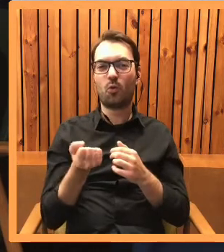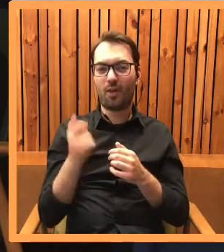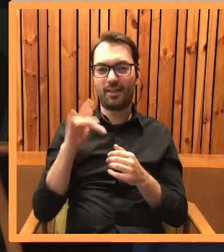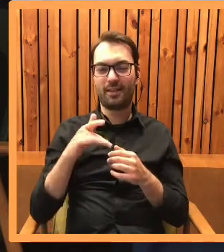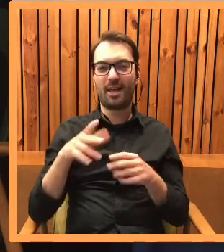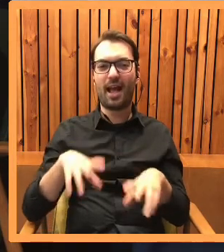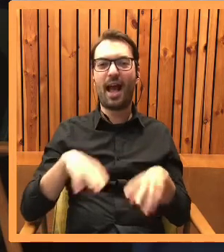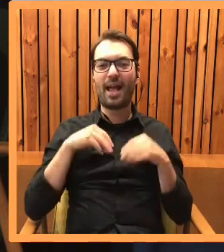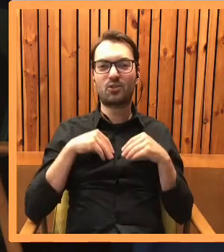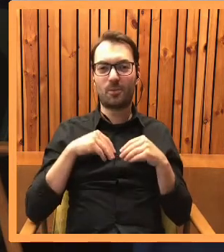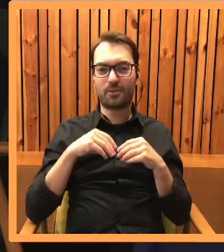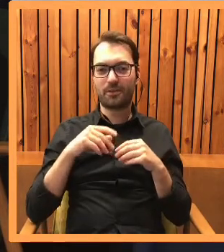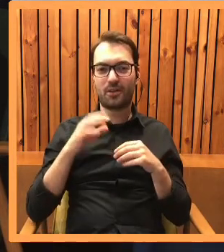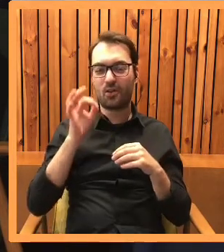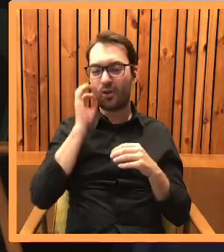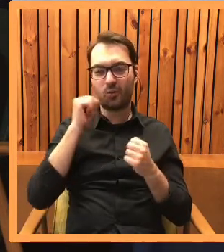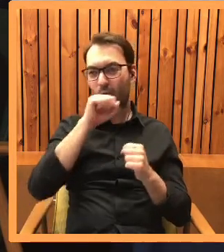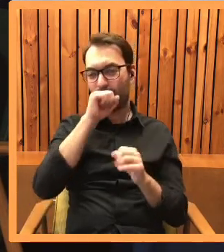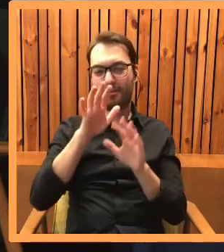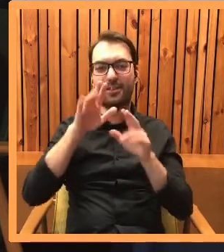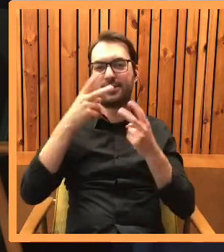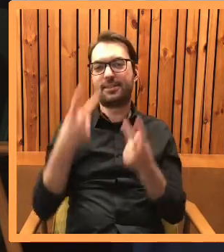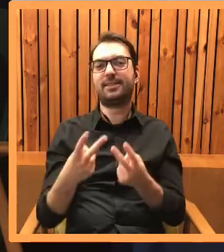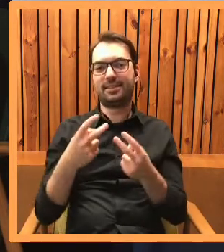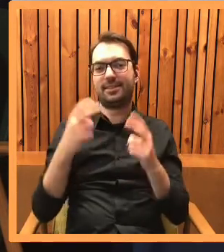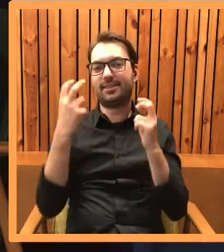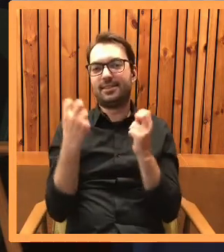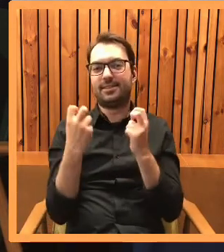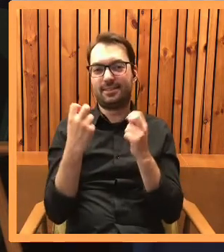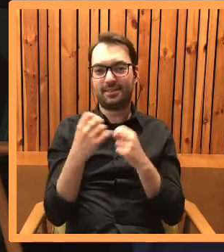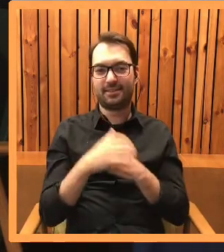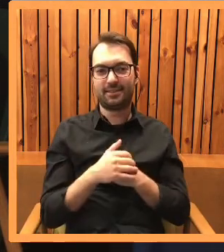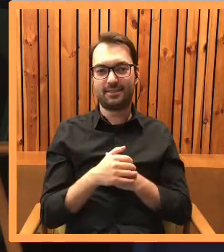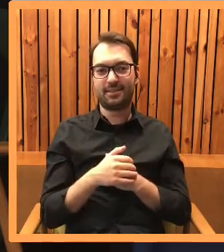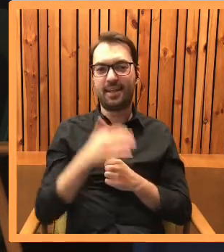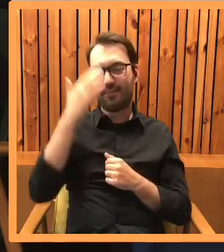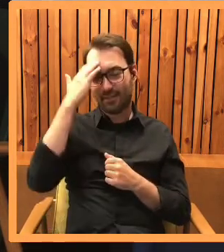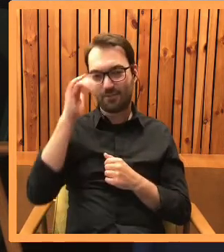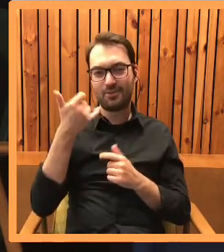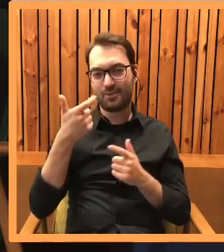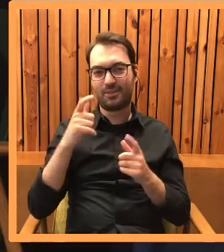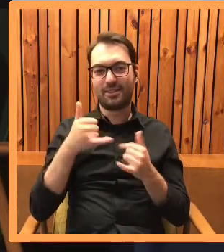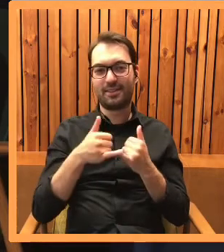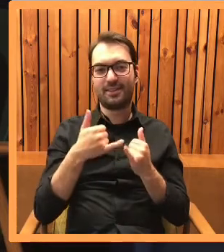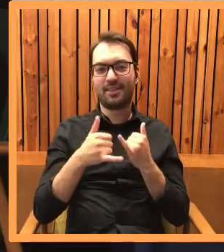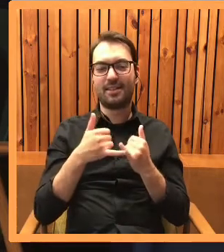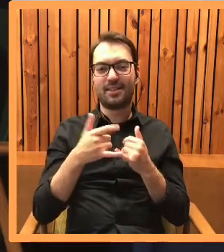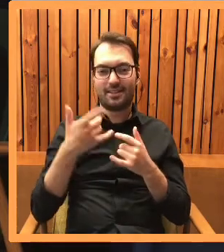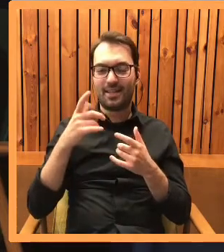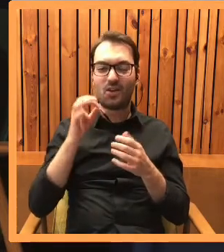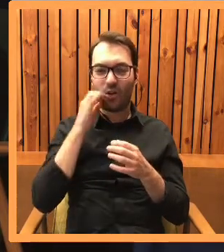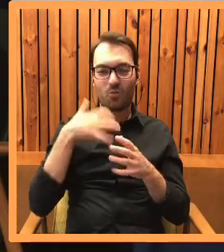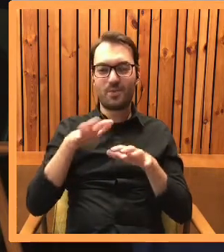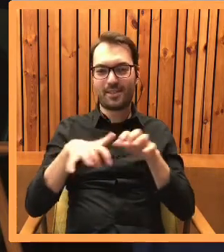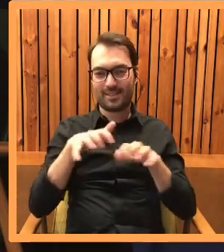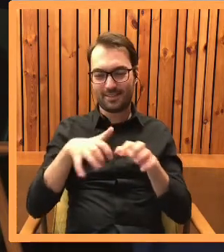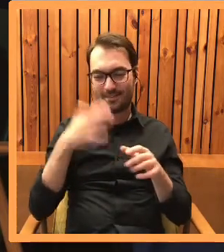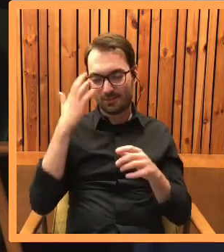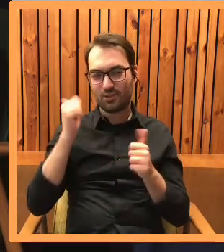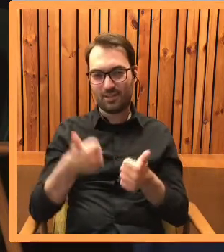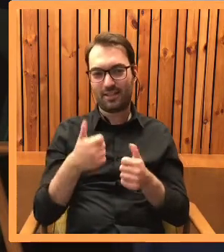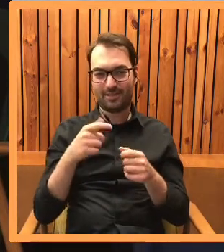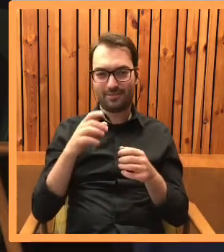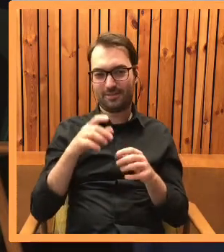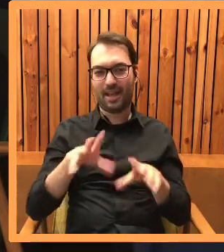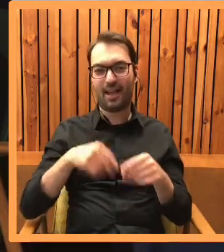rajstopami, gdzie te koty uwielbiają przebywać. Wiadomo, czym się kończy połączenie rajstopy i kocie pazury. Ale powiedz o tych najbardziej